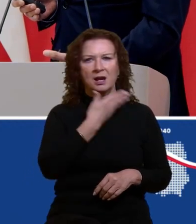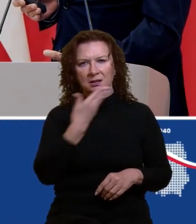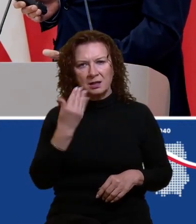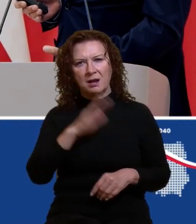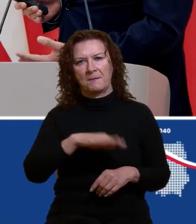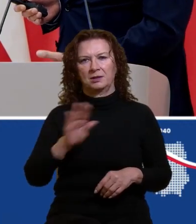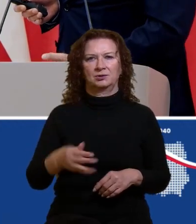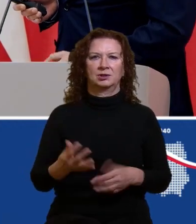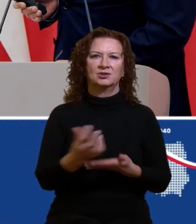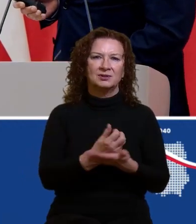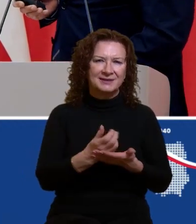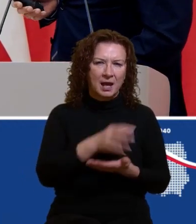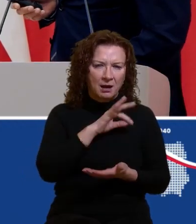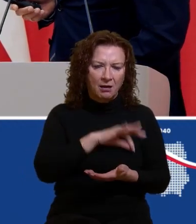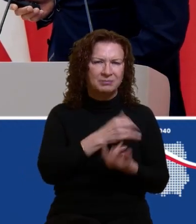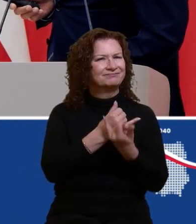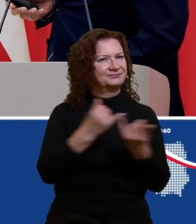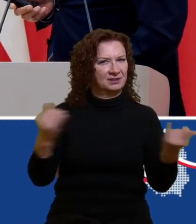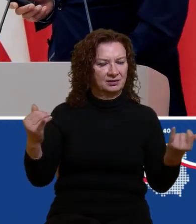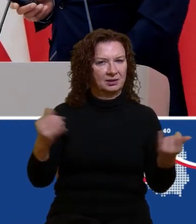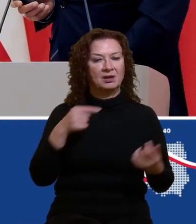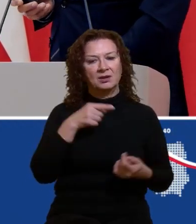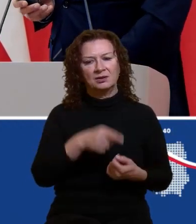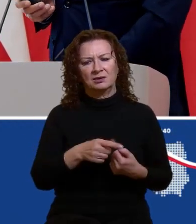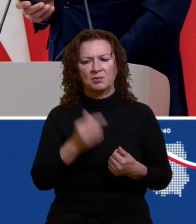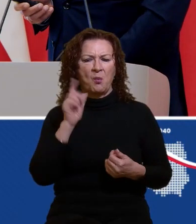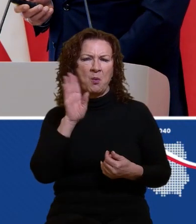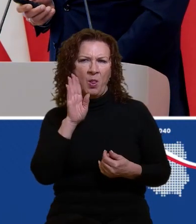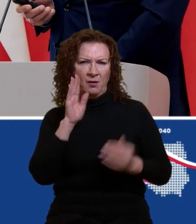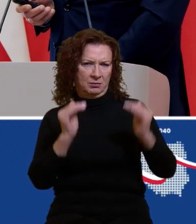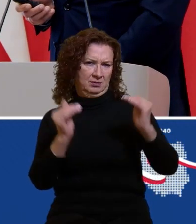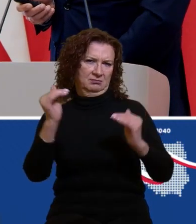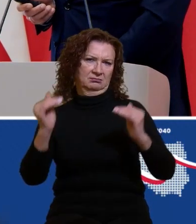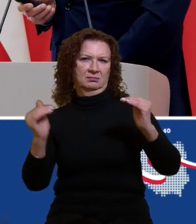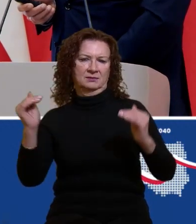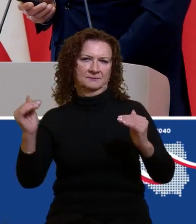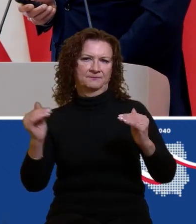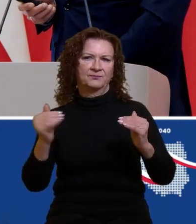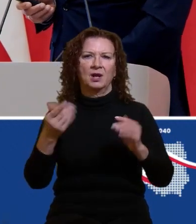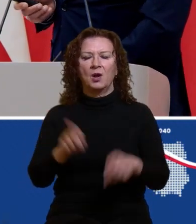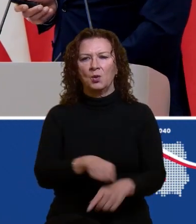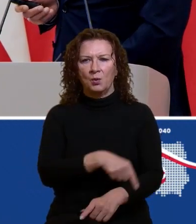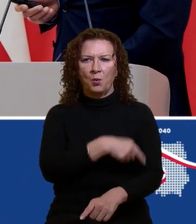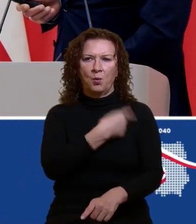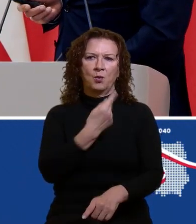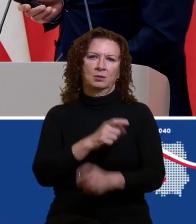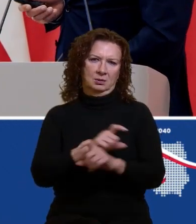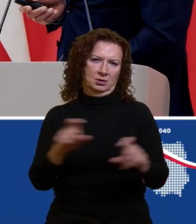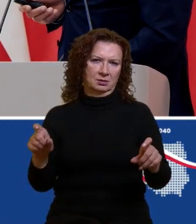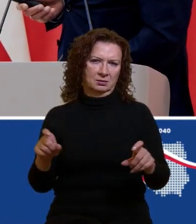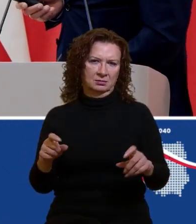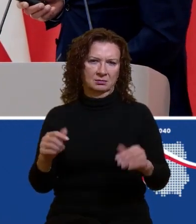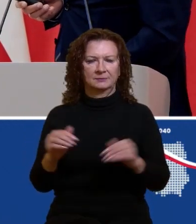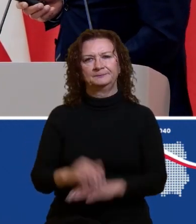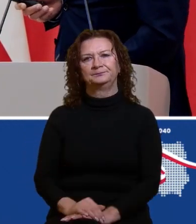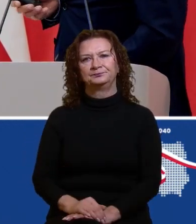jeśli chodzi o wynagrodzenie, ten clean podatkowy był porównywalny przez bardzo, bardzo długie lata.